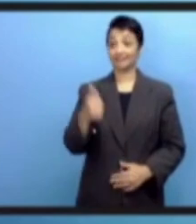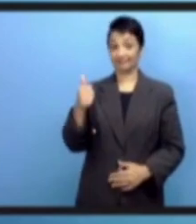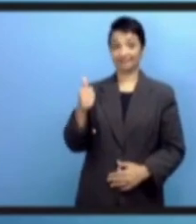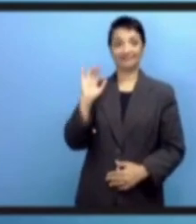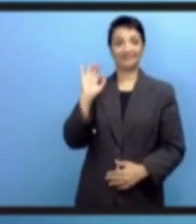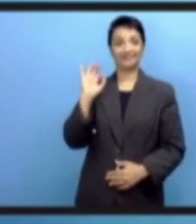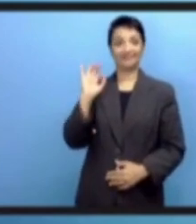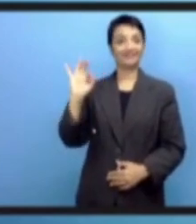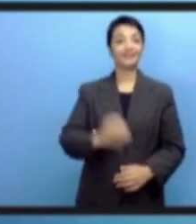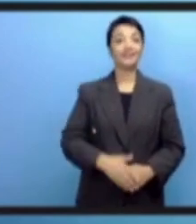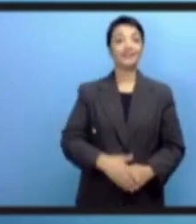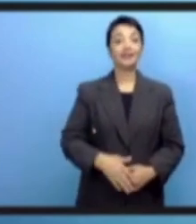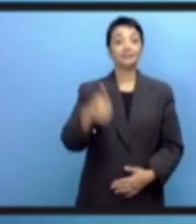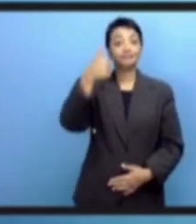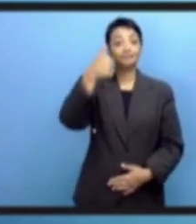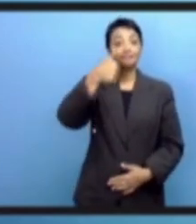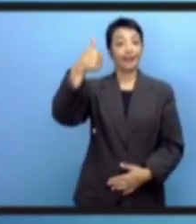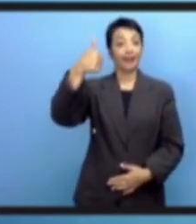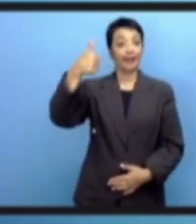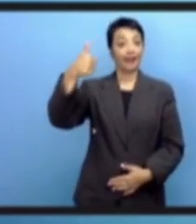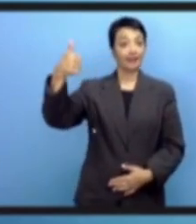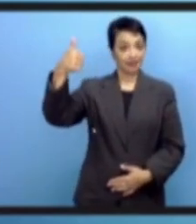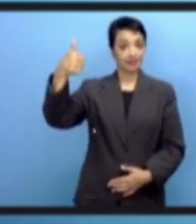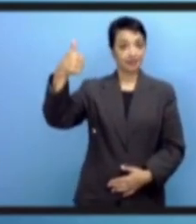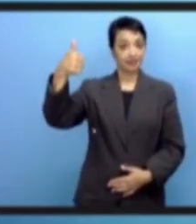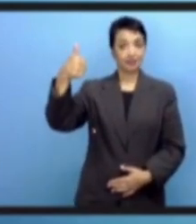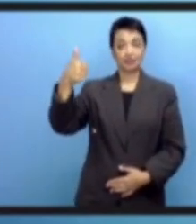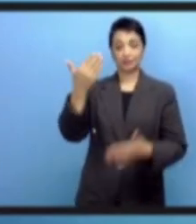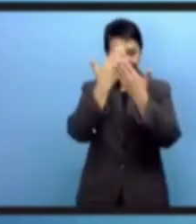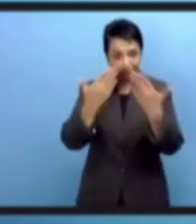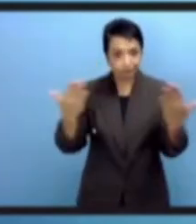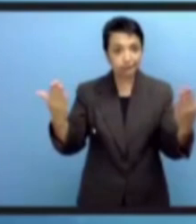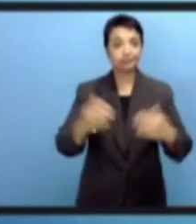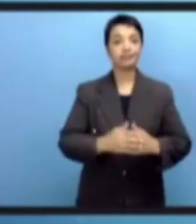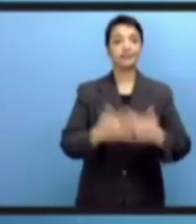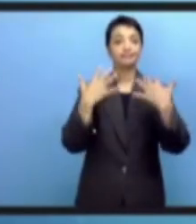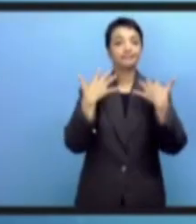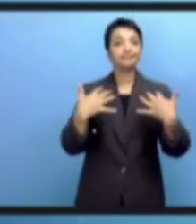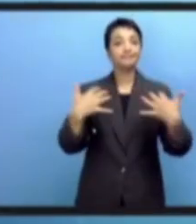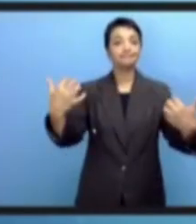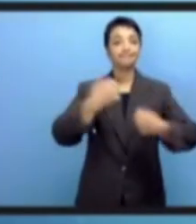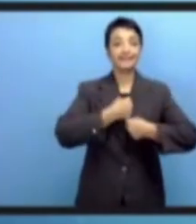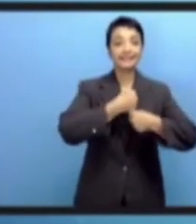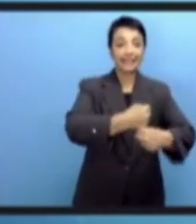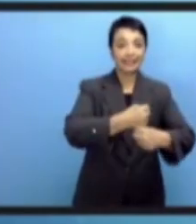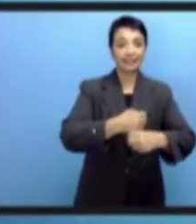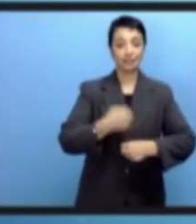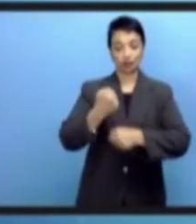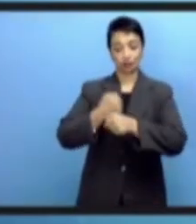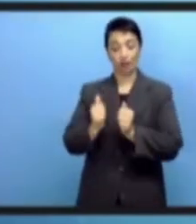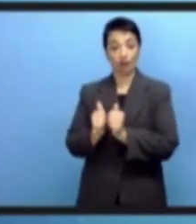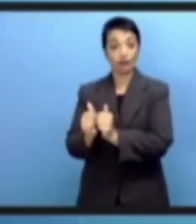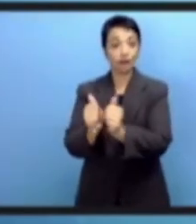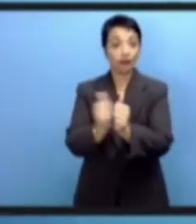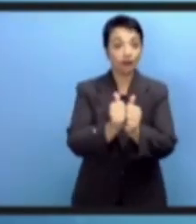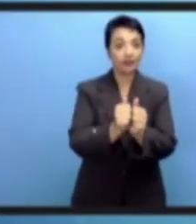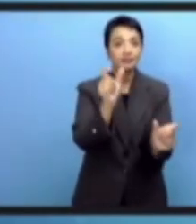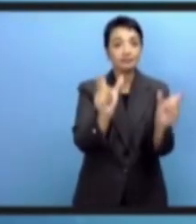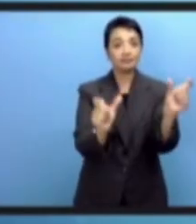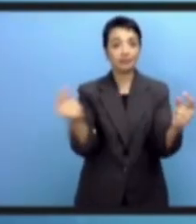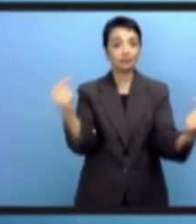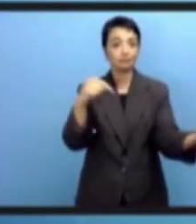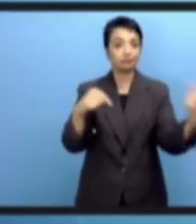Надеюсь, меня слышно. Ваше превосходительство, уважаемые делегаты, уважаемые коллеги, дорогие участники